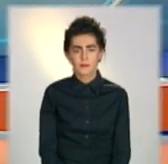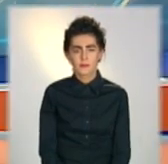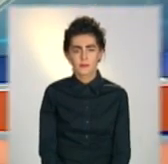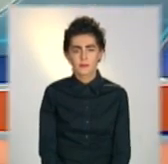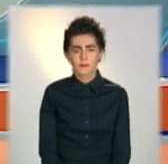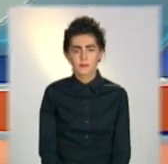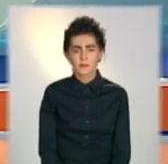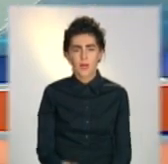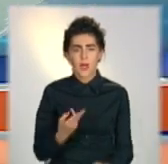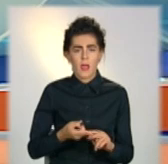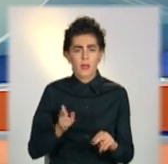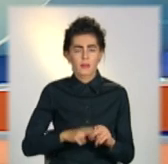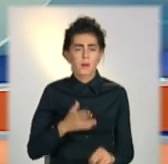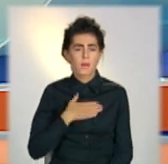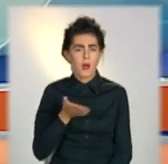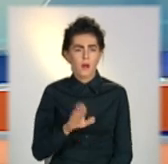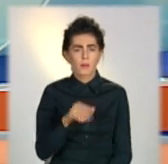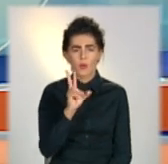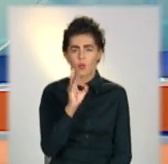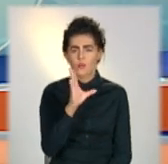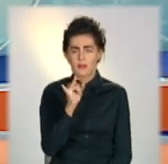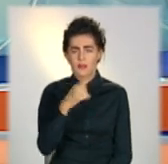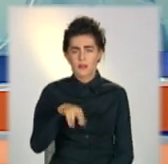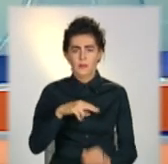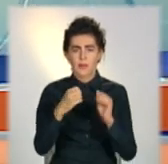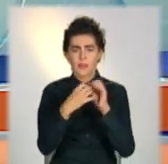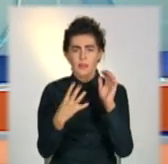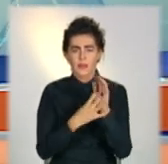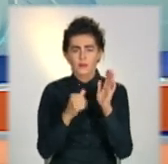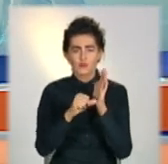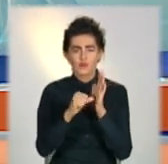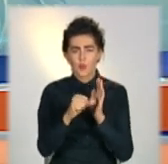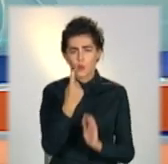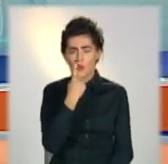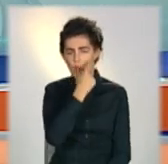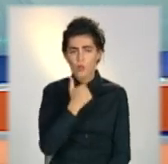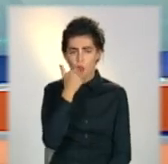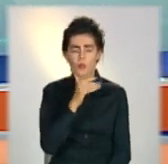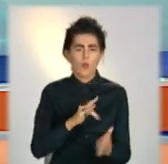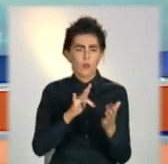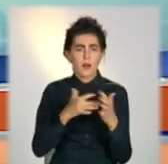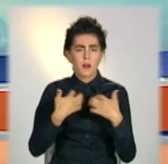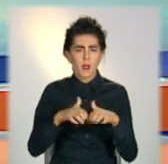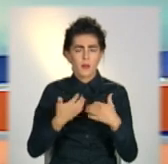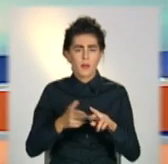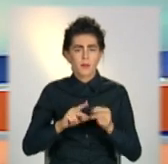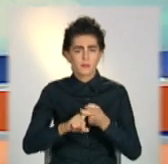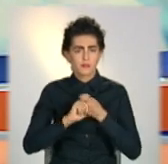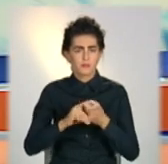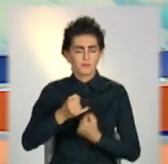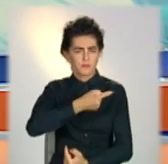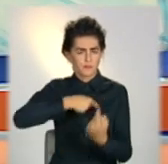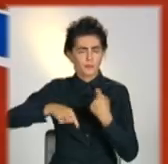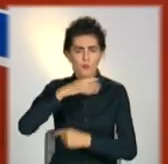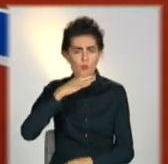Чергова смерть від COVID-19 жертвою став 61-річний житель Краматорська. Пандемія набирає обертів,